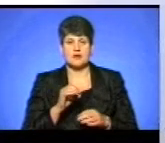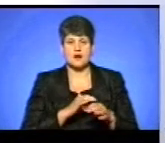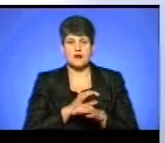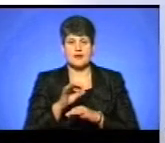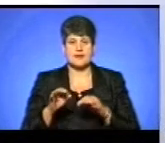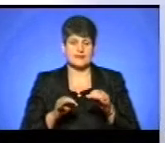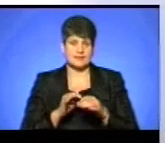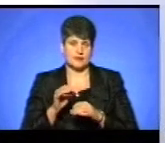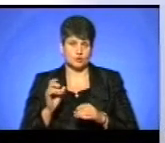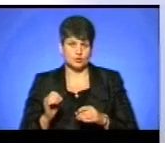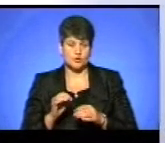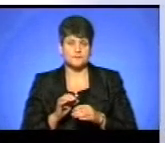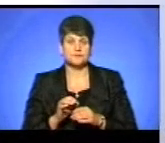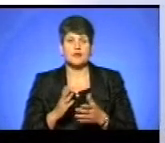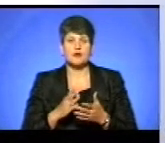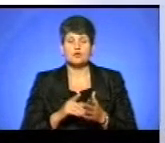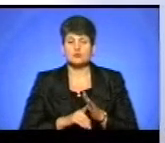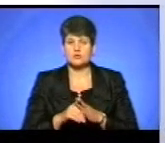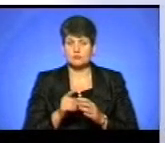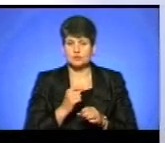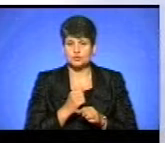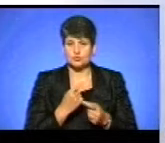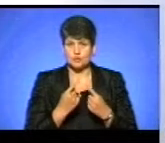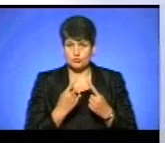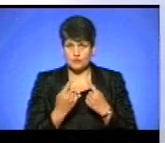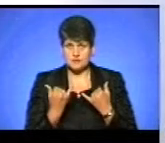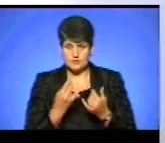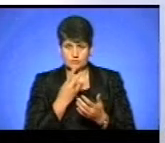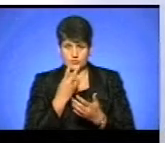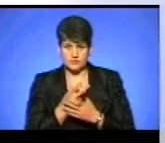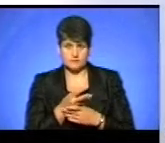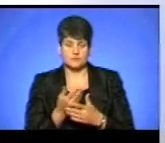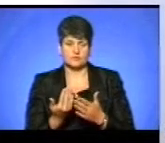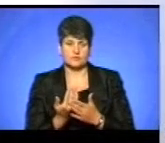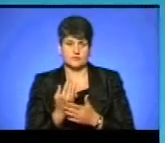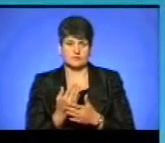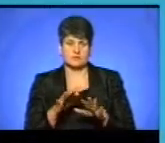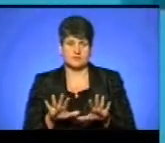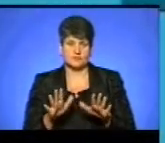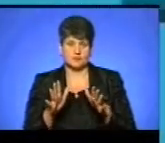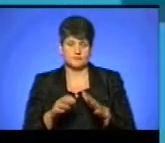Вітаємо вас. Розпочнемо розмову уже за мить, а поки переглянемо сюжет з місця події.